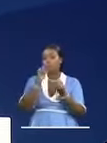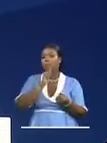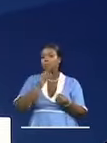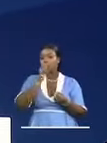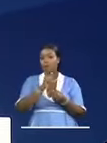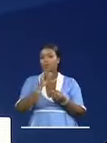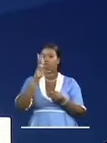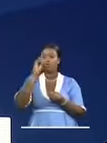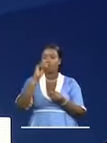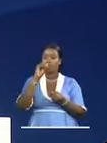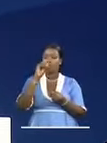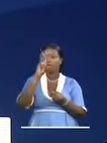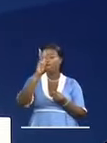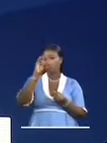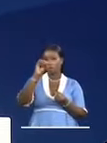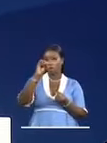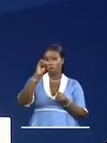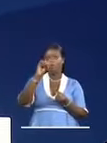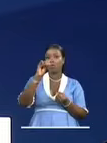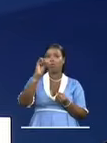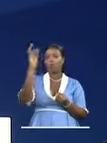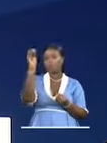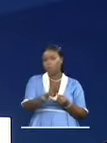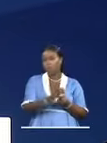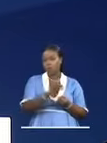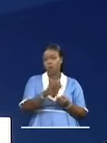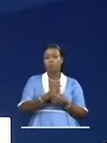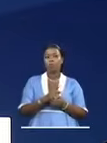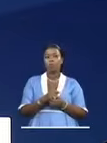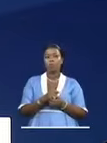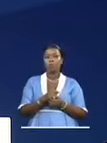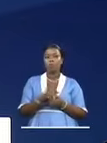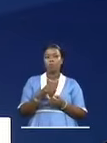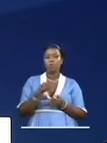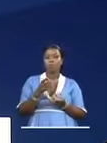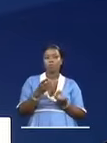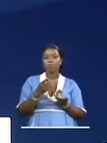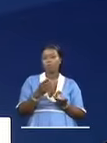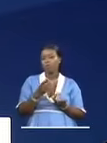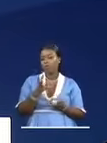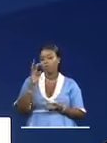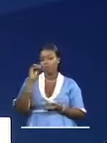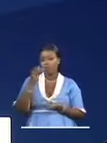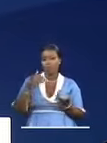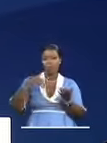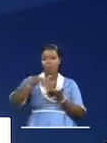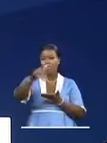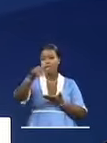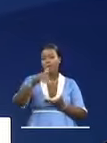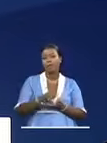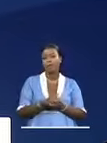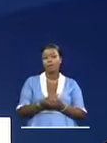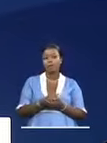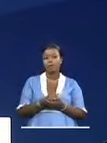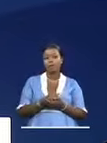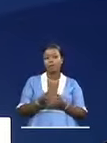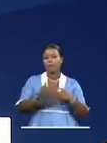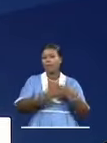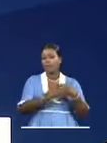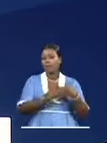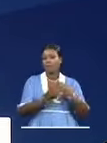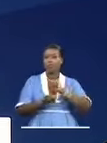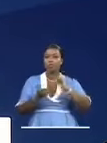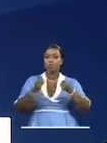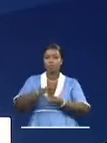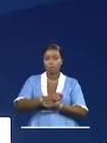70%, équivalent à 3 060 milliards qui est attendu. Dans cette approche, en changeant de